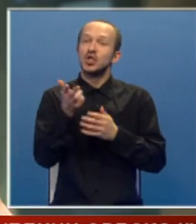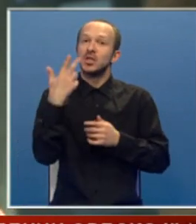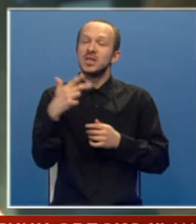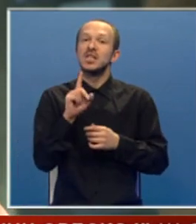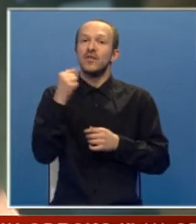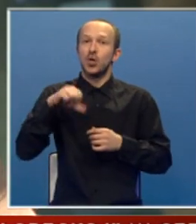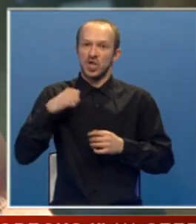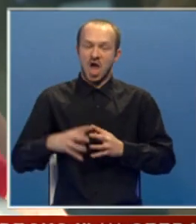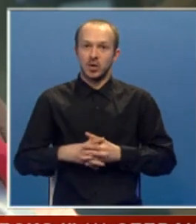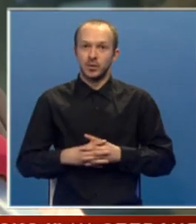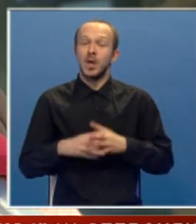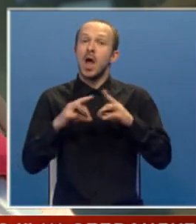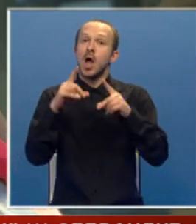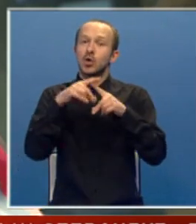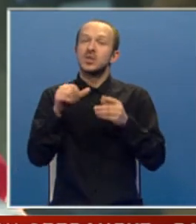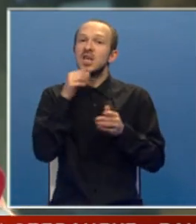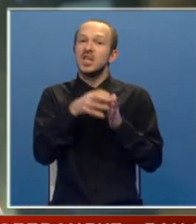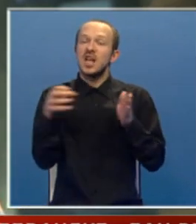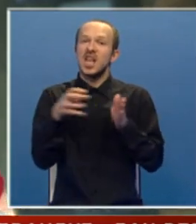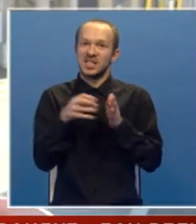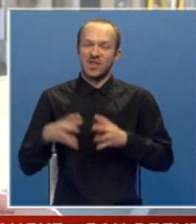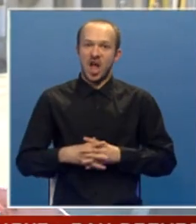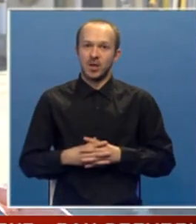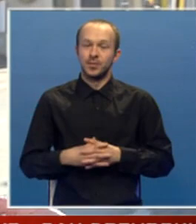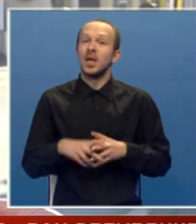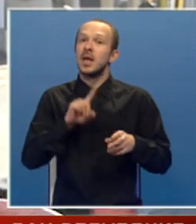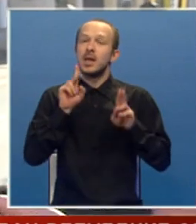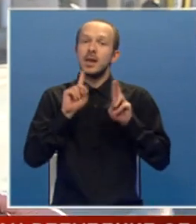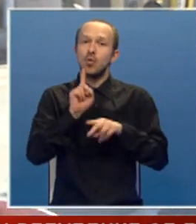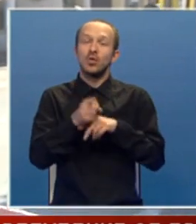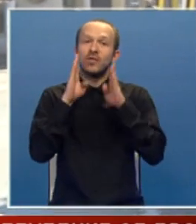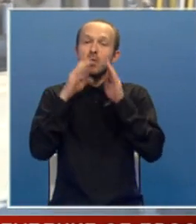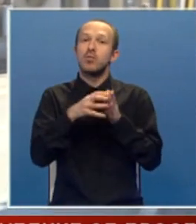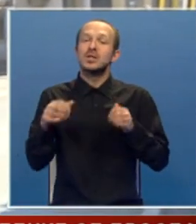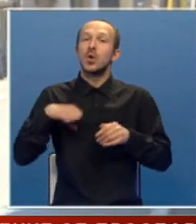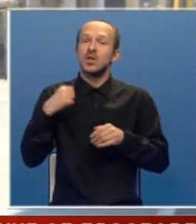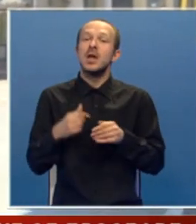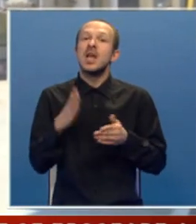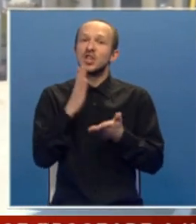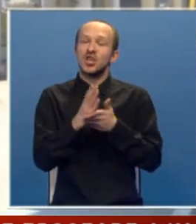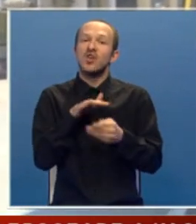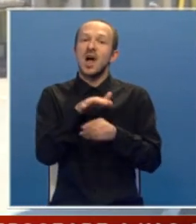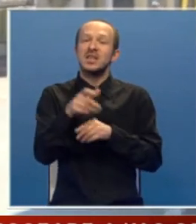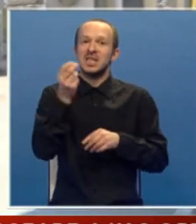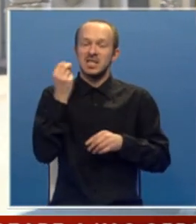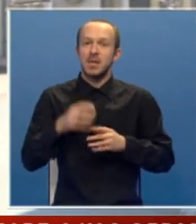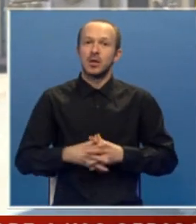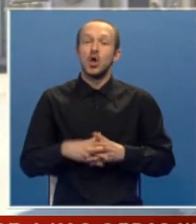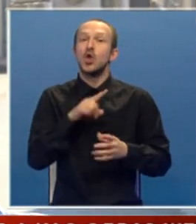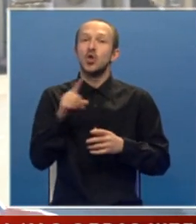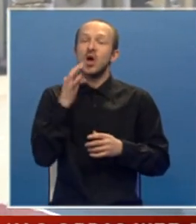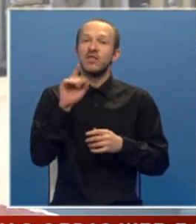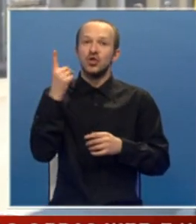godina. A to sada i dalje nasavlja tako. Mogu da vjerujem da se po stoliko godina ne dešava hapšenje ti Srba, pa dosli, dok li više.